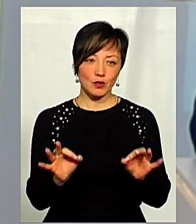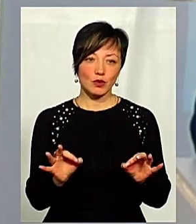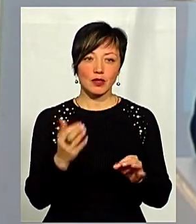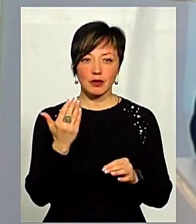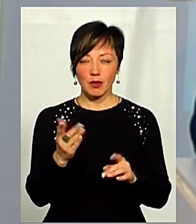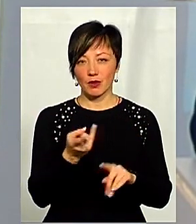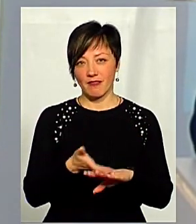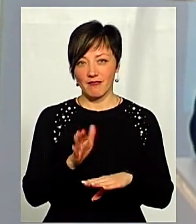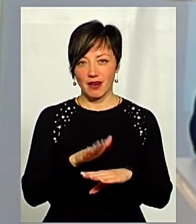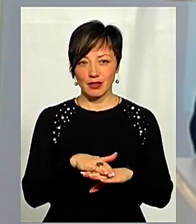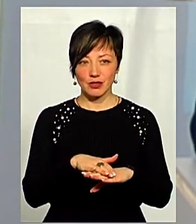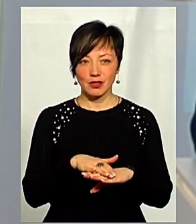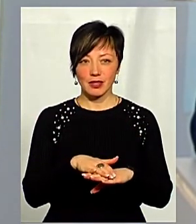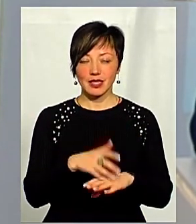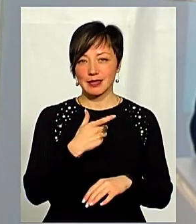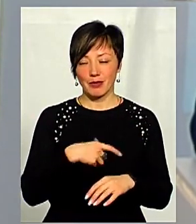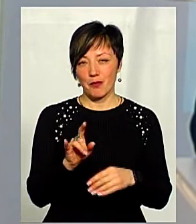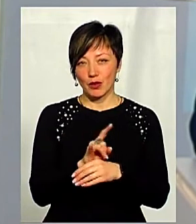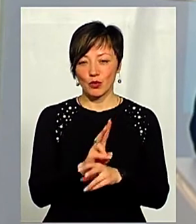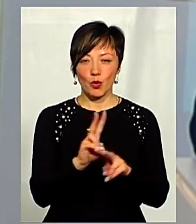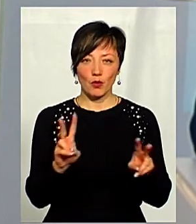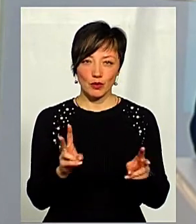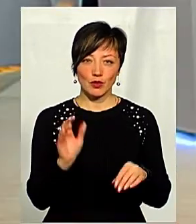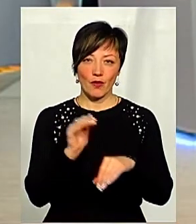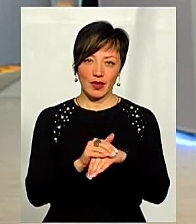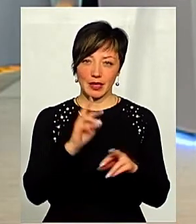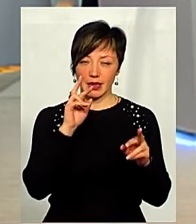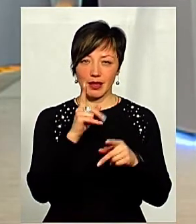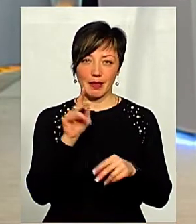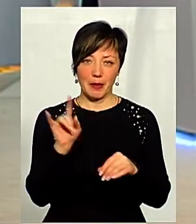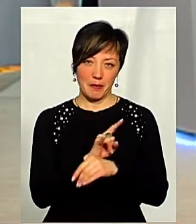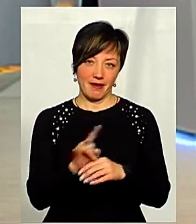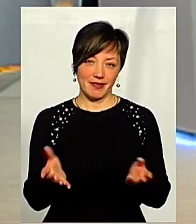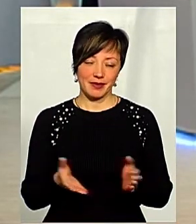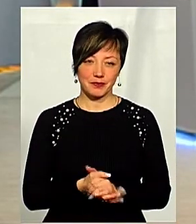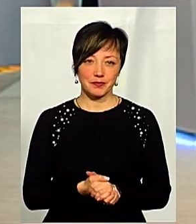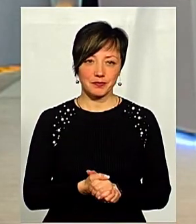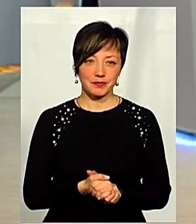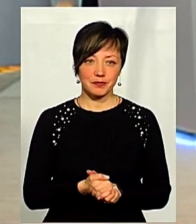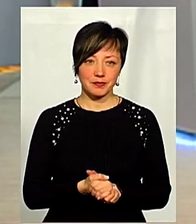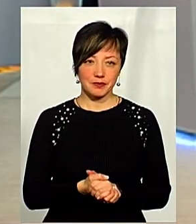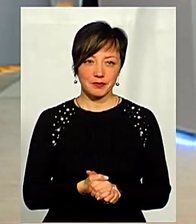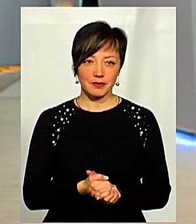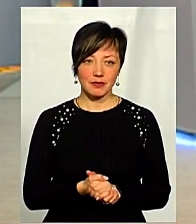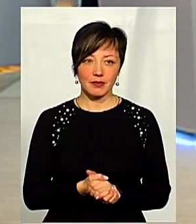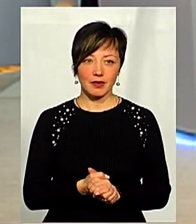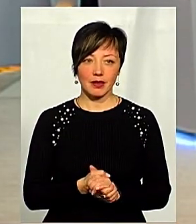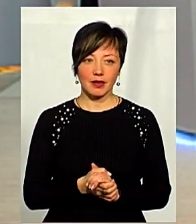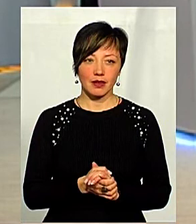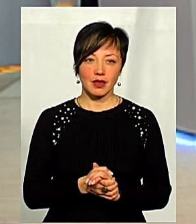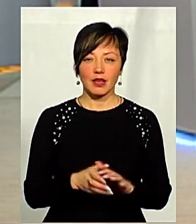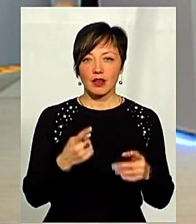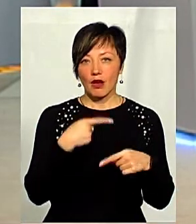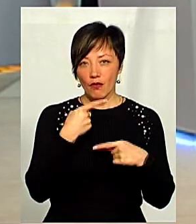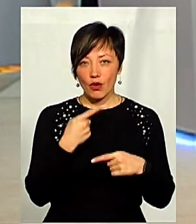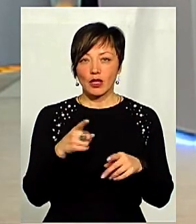просто-напросто буде важко самому себе обманути і комусь зловити тебе на цій неправді. Тому що, казавши в одному місці одне, в іншому ти